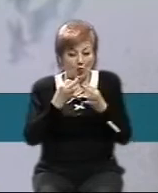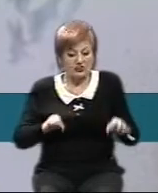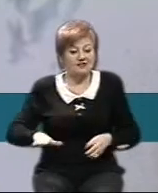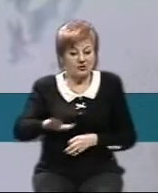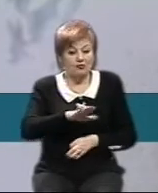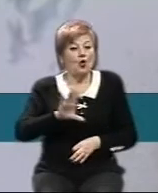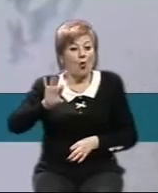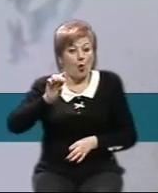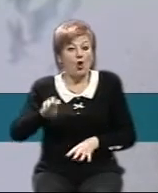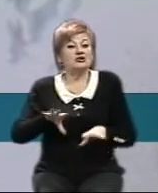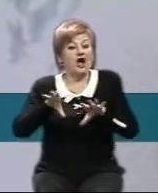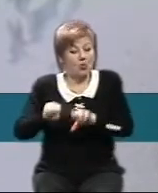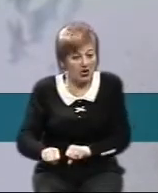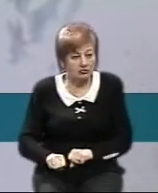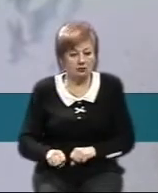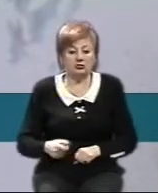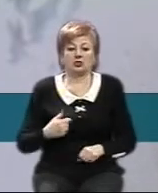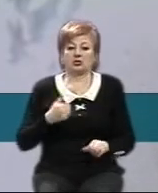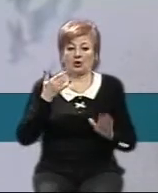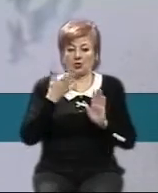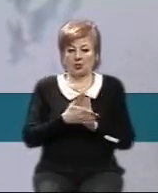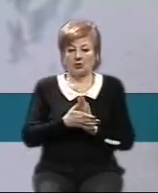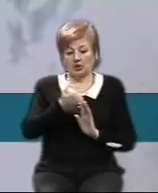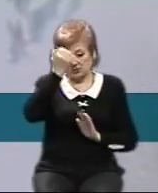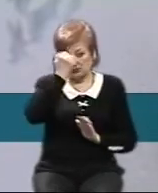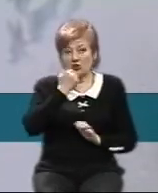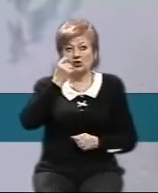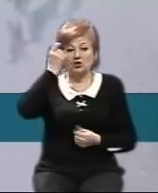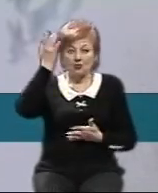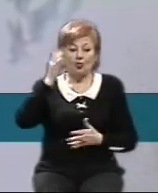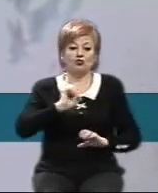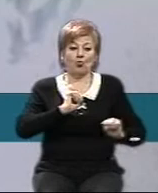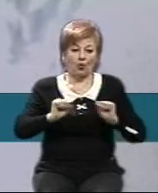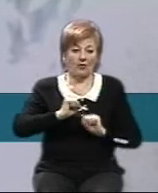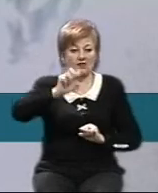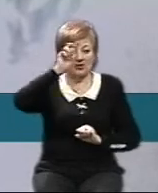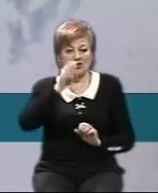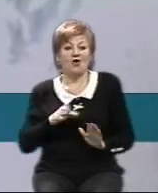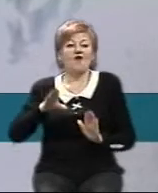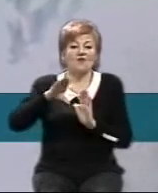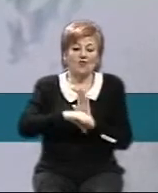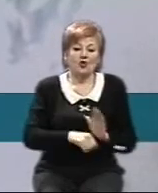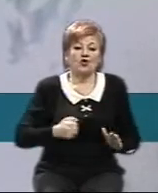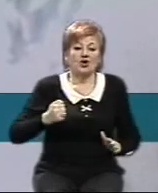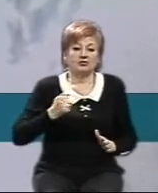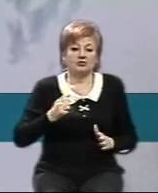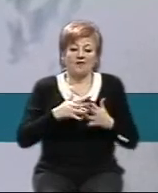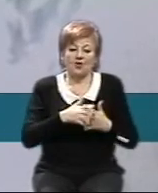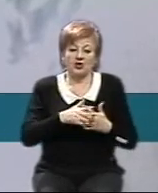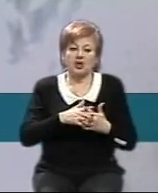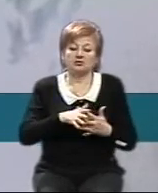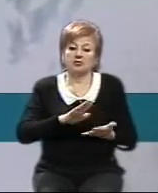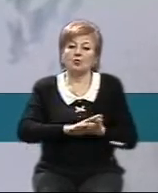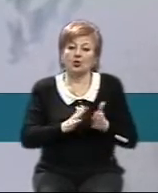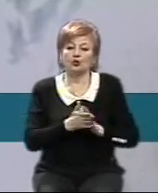від окупантів, я розумію, дякувати Богу, що керівництво держави вводить воєнний стан для того, щоб захистити